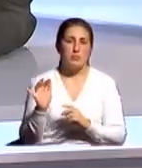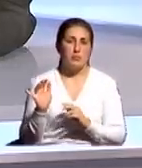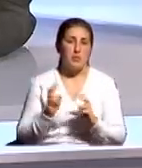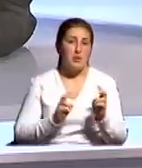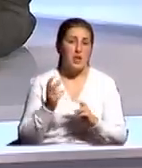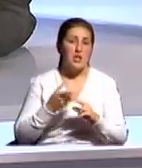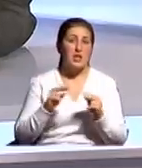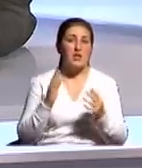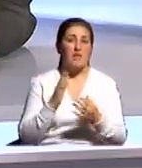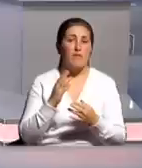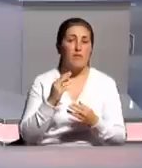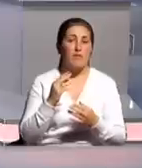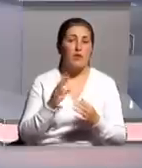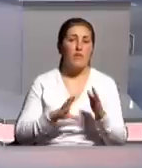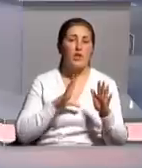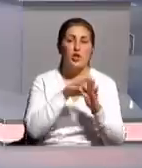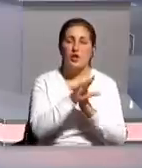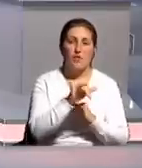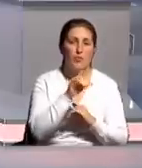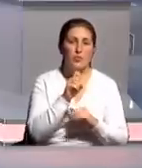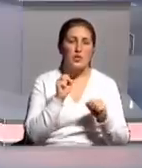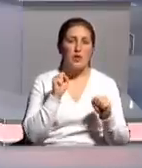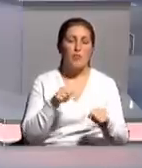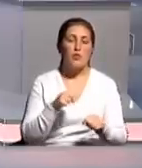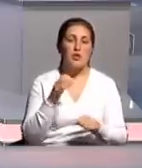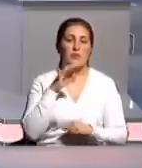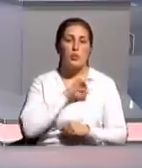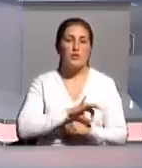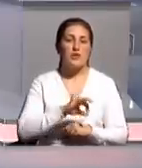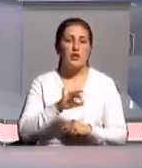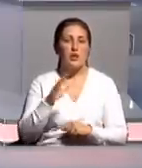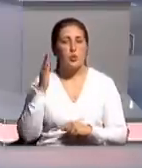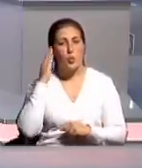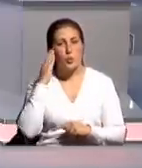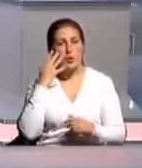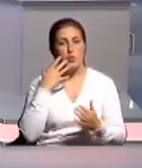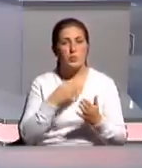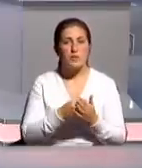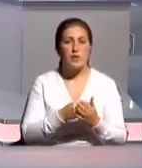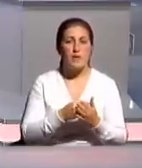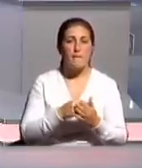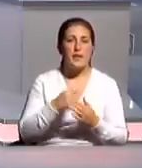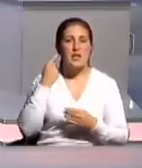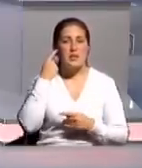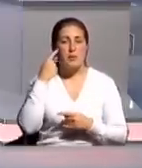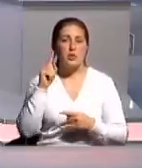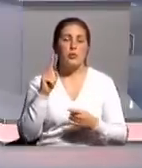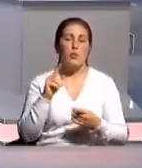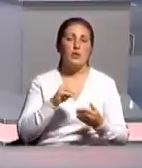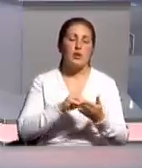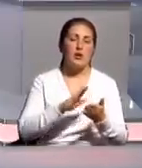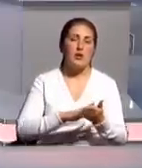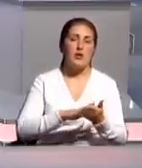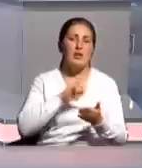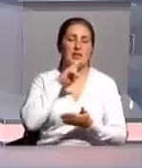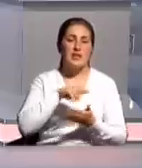в качестве вложения в ВУЗа может использоваться интеллектуальная собственность, то есть запатентованные изобретения, полученные лицензии,